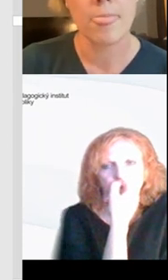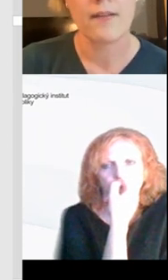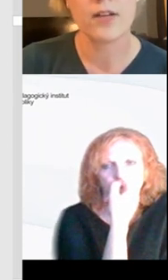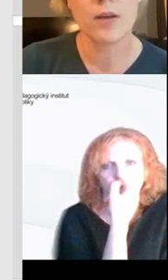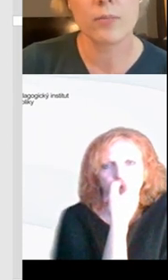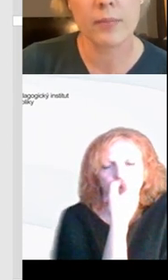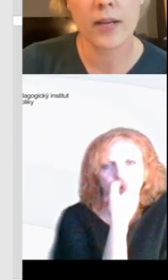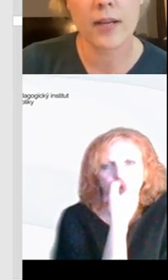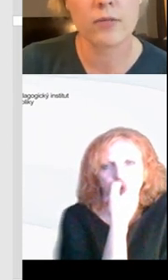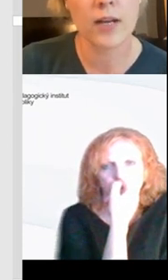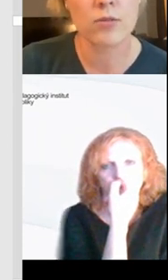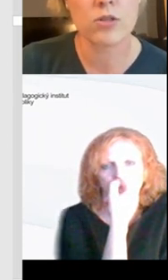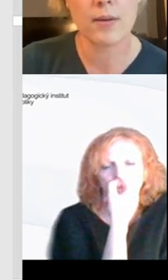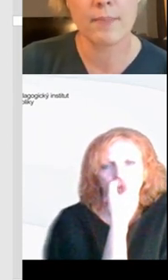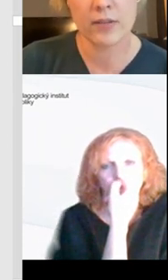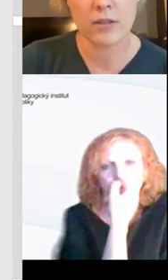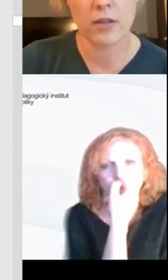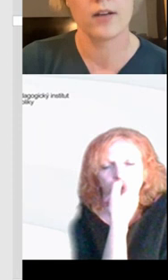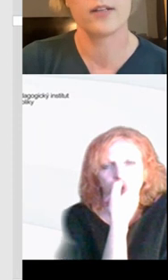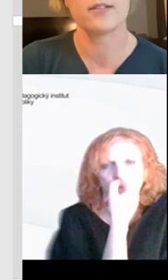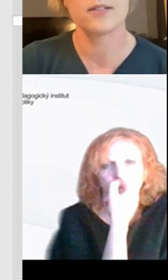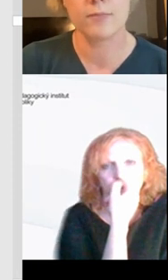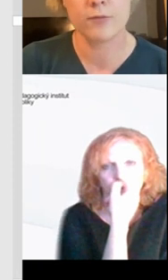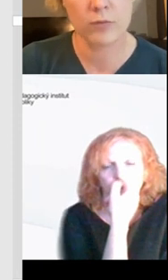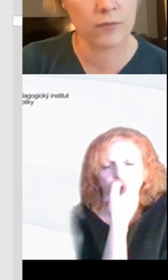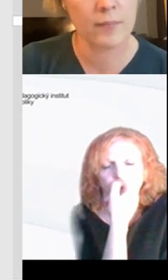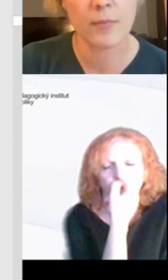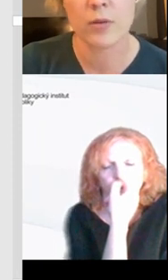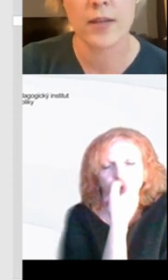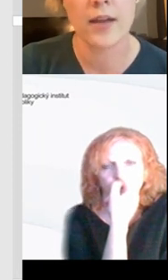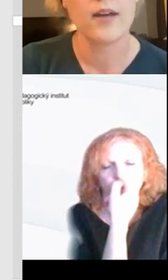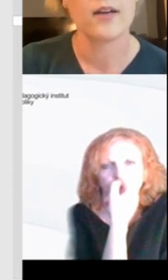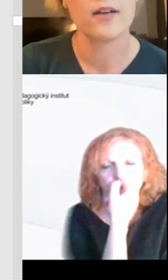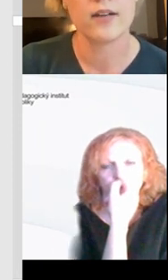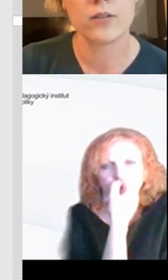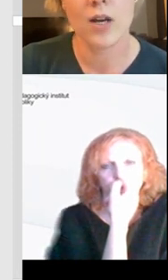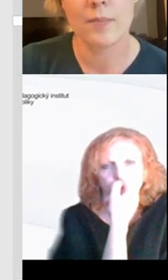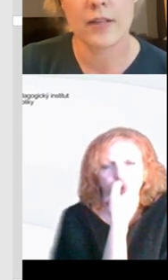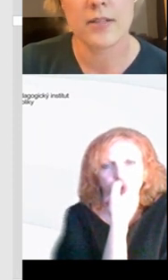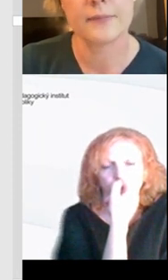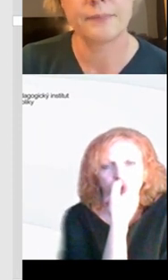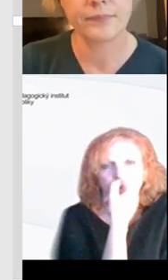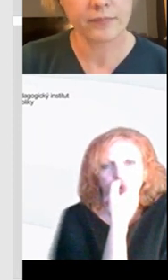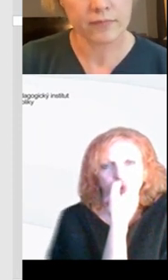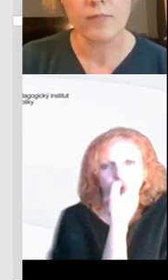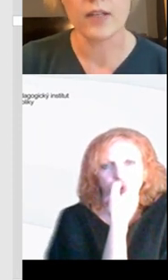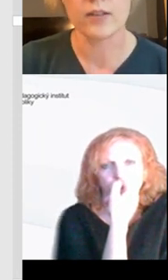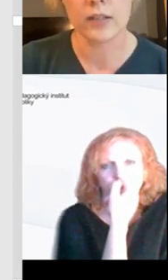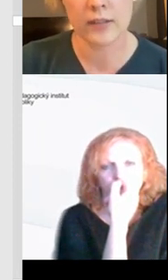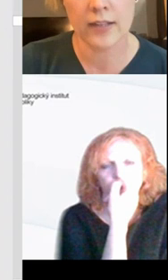používáte. Velmi oblíbené u nás jsou třeba první slova, kdy zase funguje to velmi podobně. Je to aplikace,